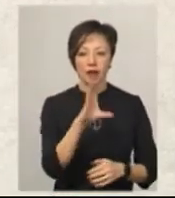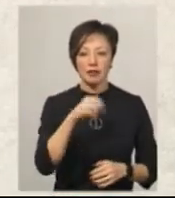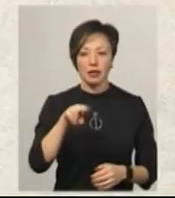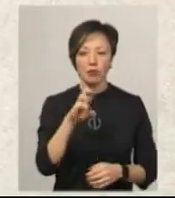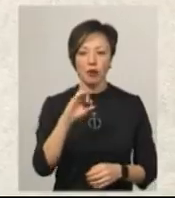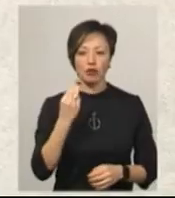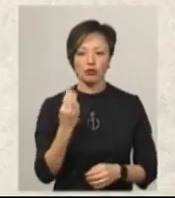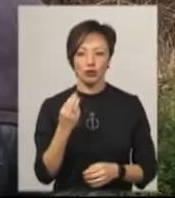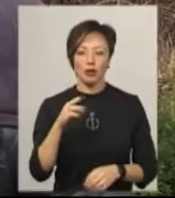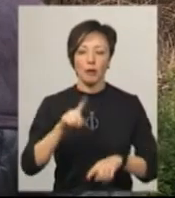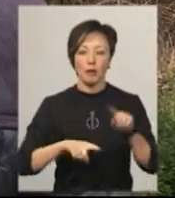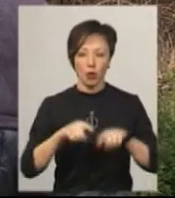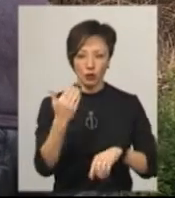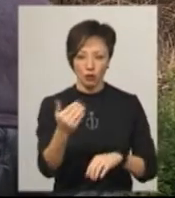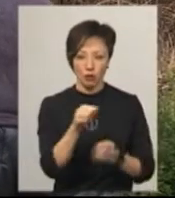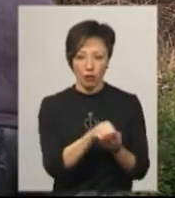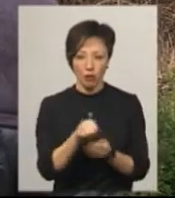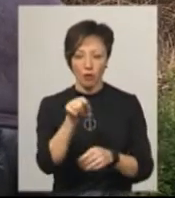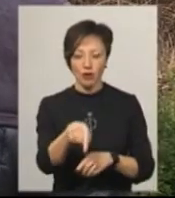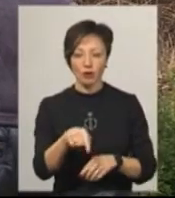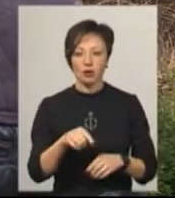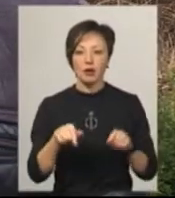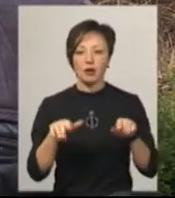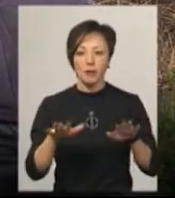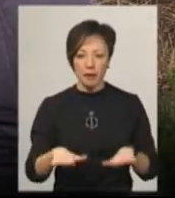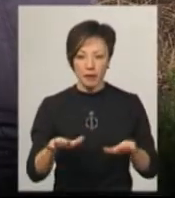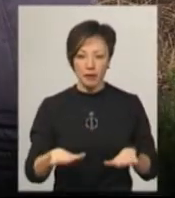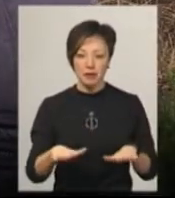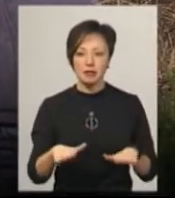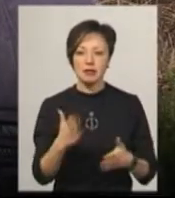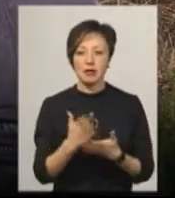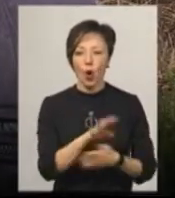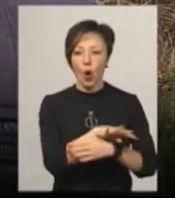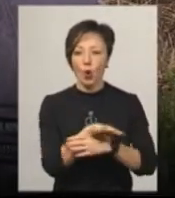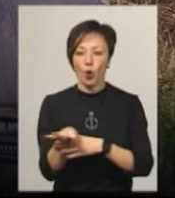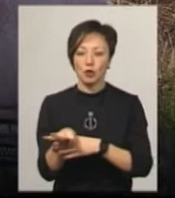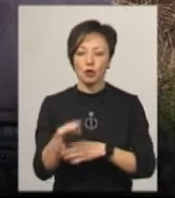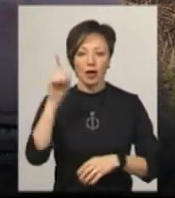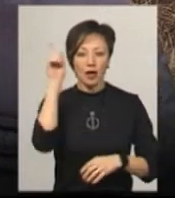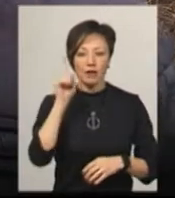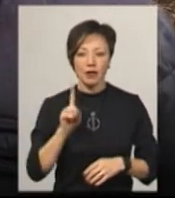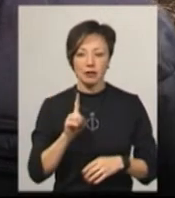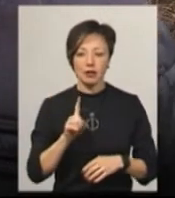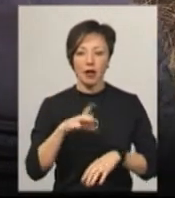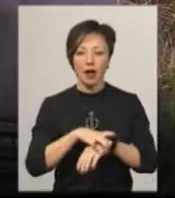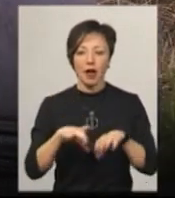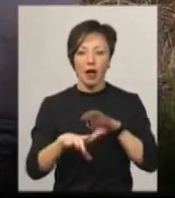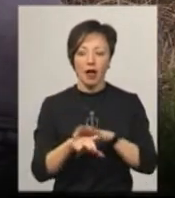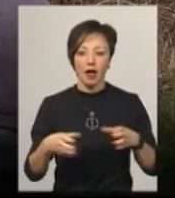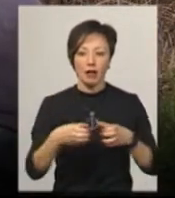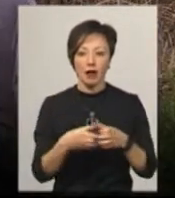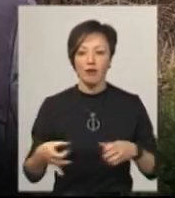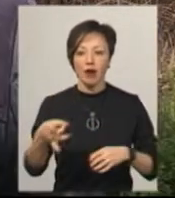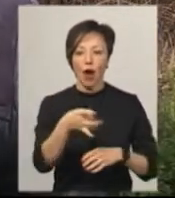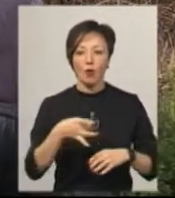якого тут поховані родичі. Ми знаходимося на місці розстрілу єврейського гетто, який знаходиться в районі